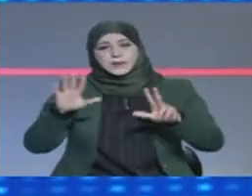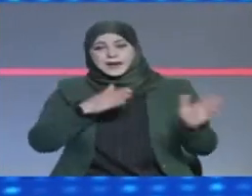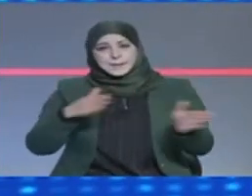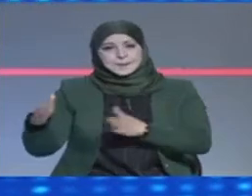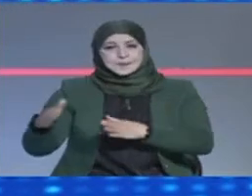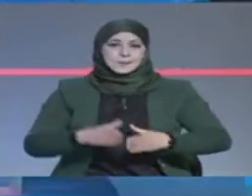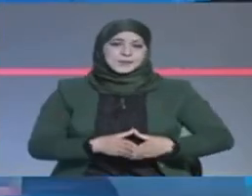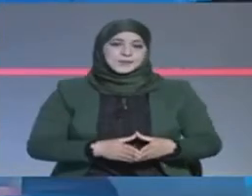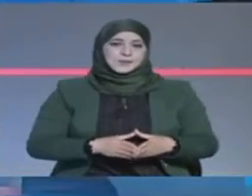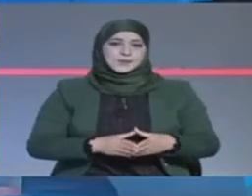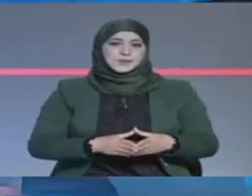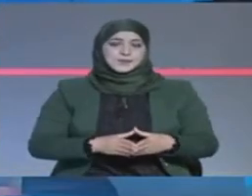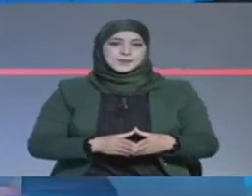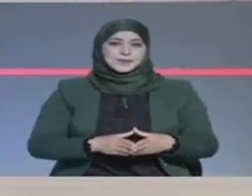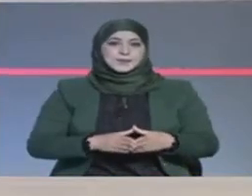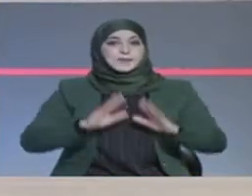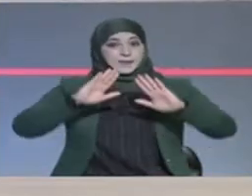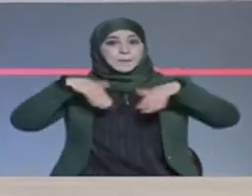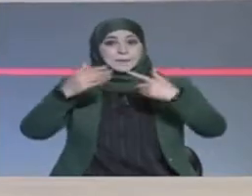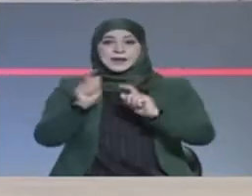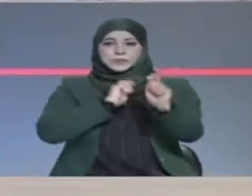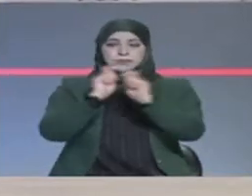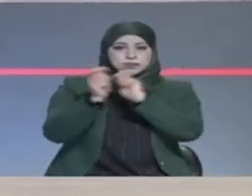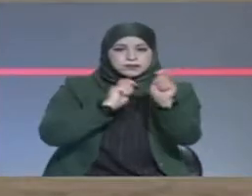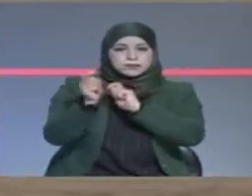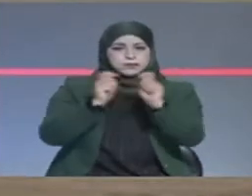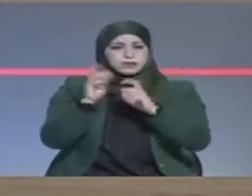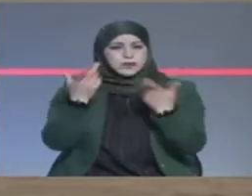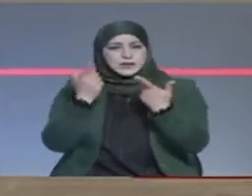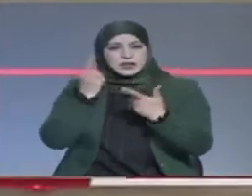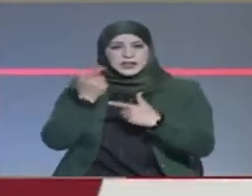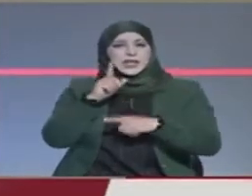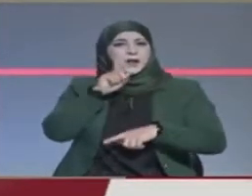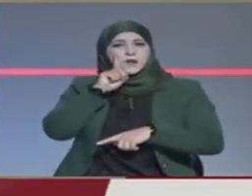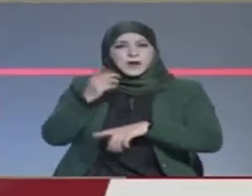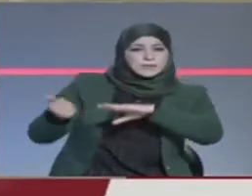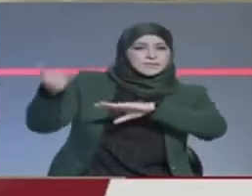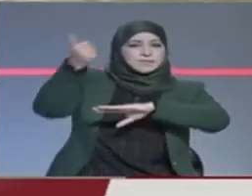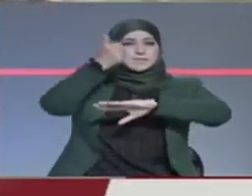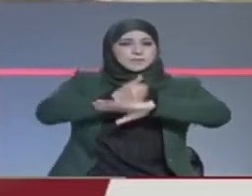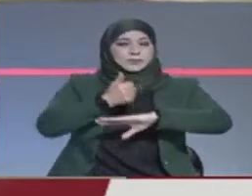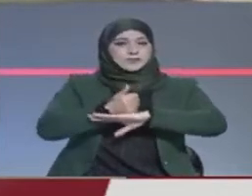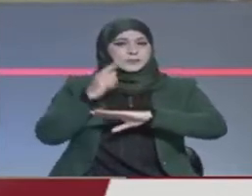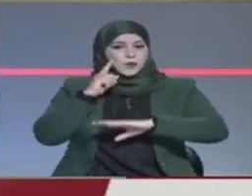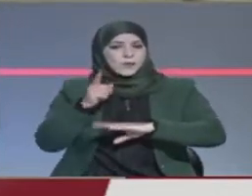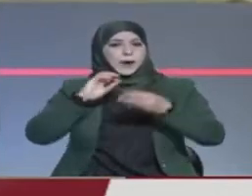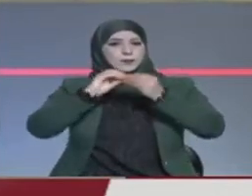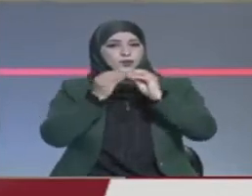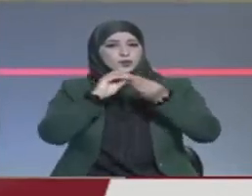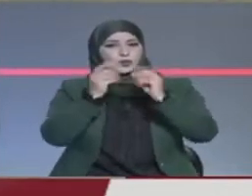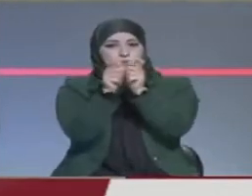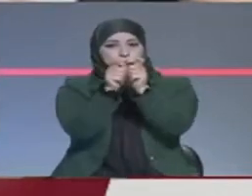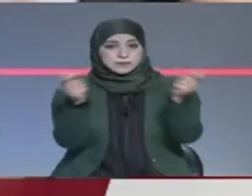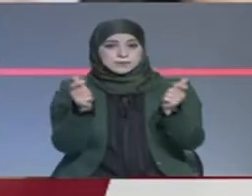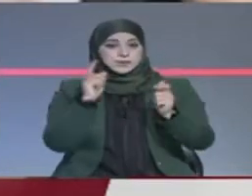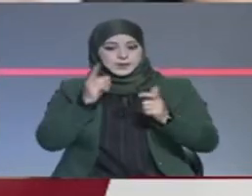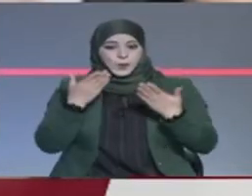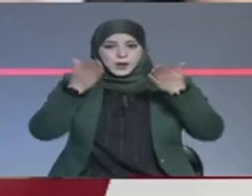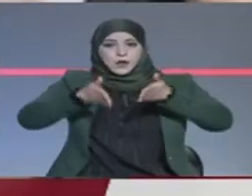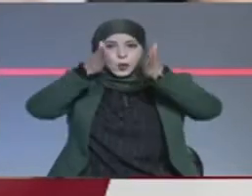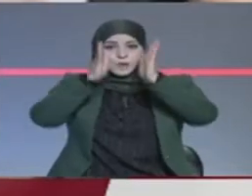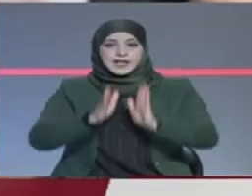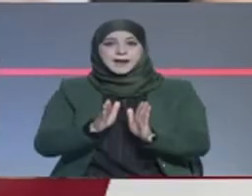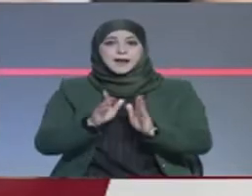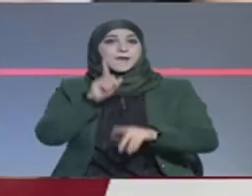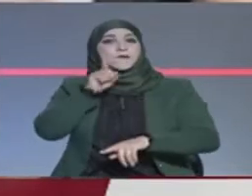اشتركوا في القناة بعد جدل رفقت عينها وإثر أجواء مشهونة شهدت الخطوط التونسية تم رسمين آثاء ألف